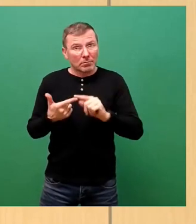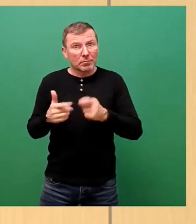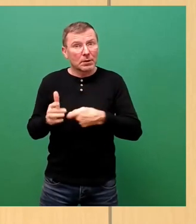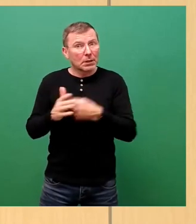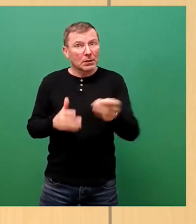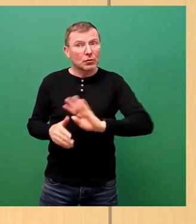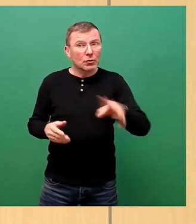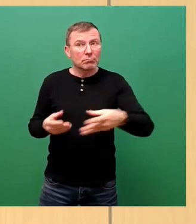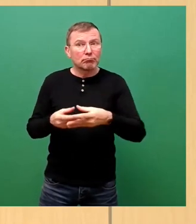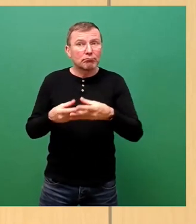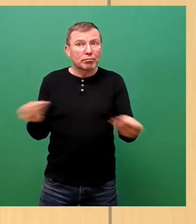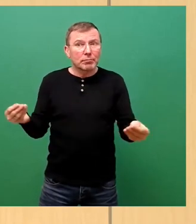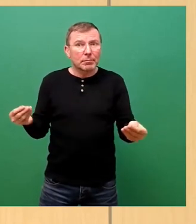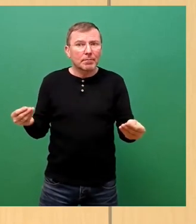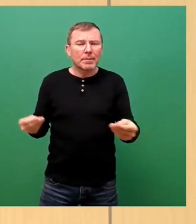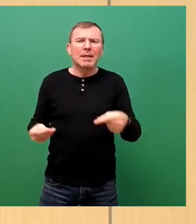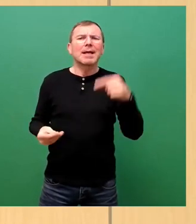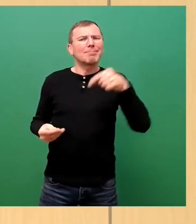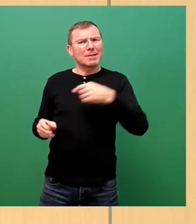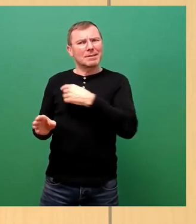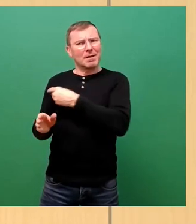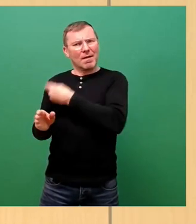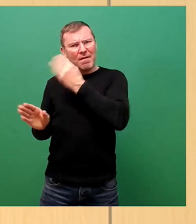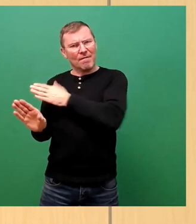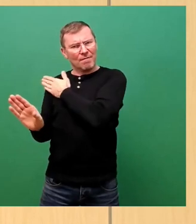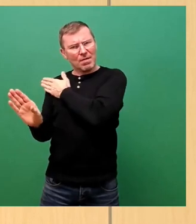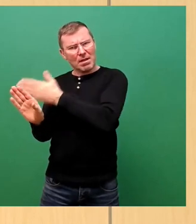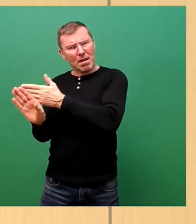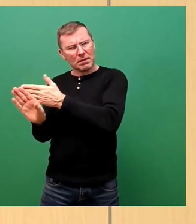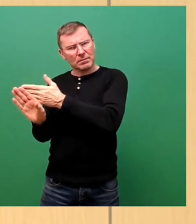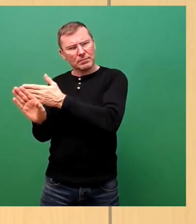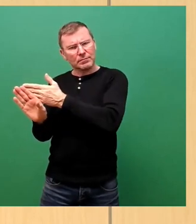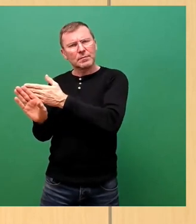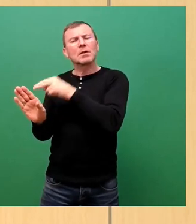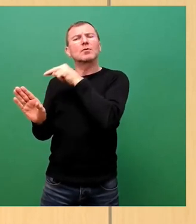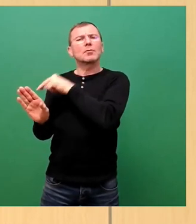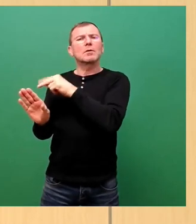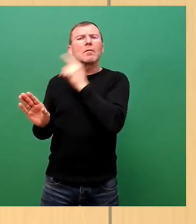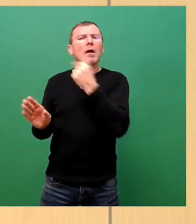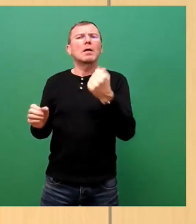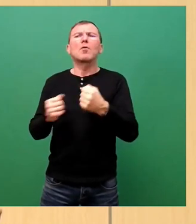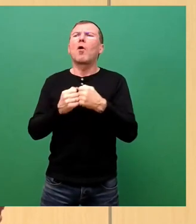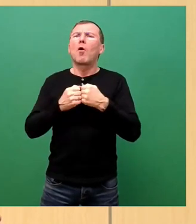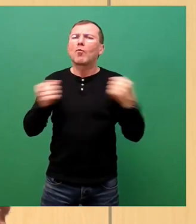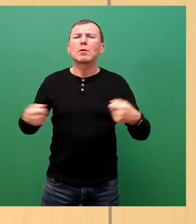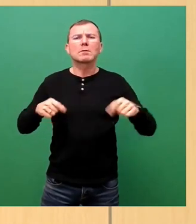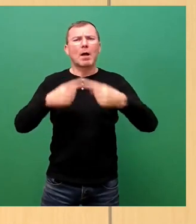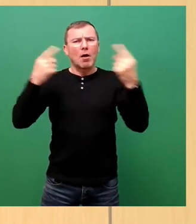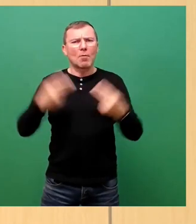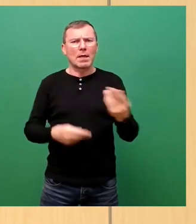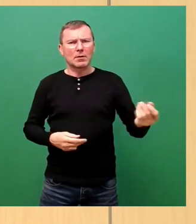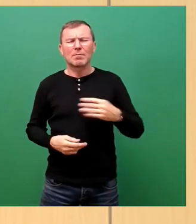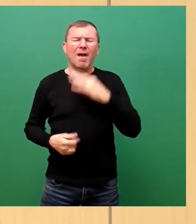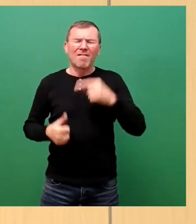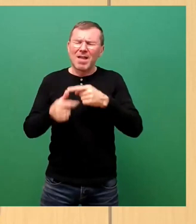im jetzigen kooperativen Baulandmodell ist es so, dass wenn ein großes Bauprojekt kommt mit vielen, vielen Wohnungen